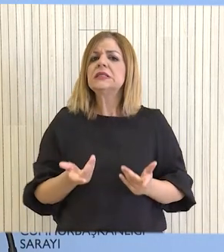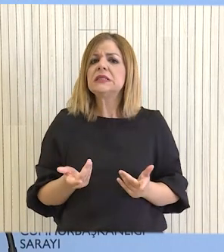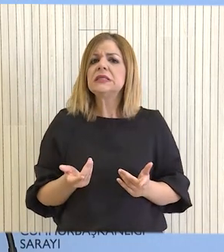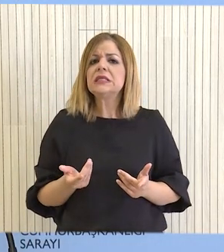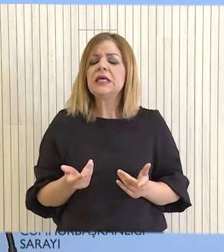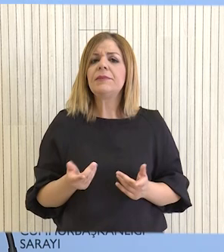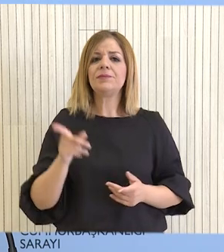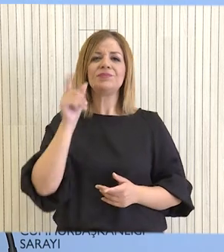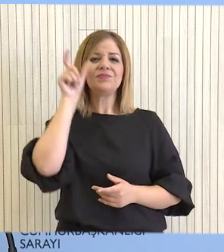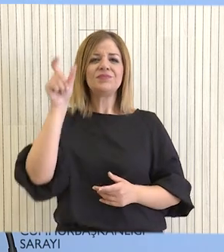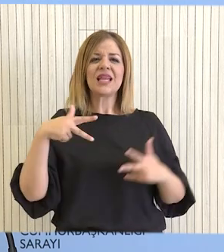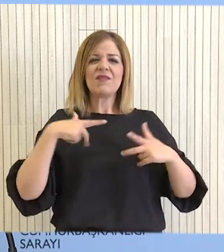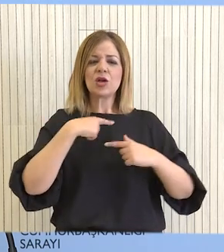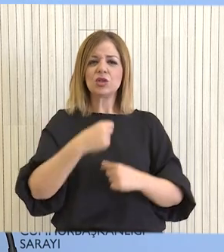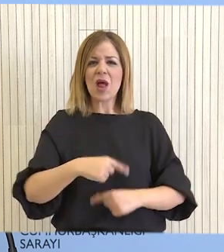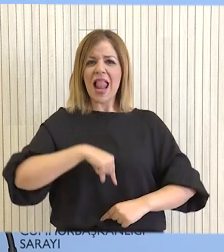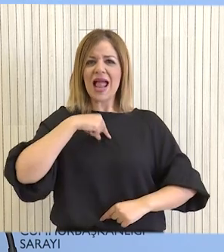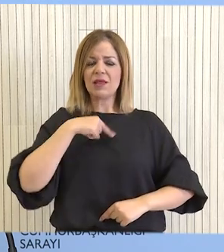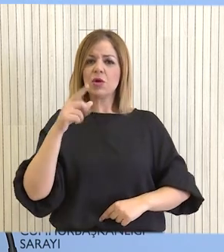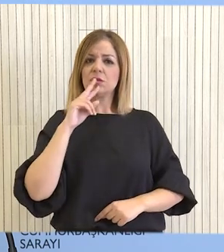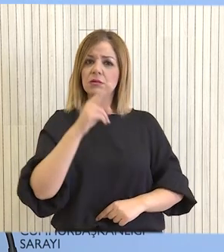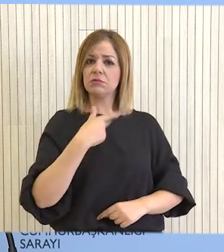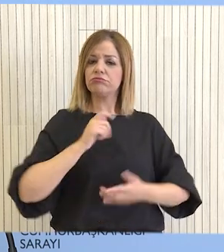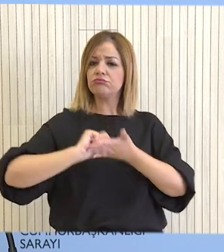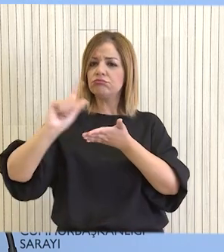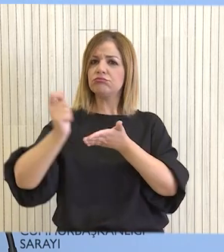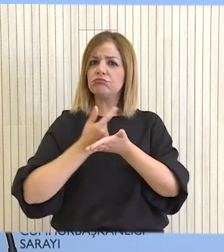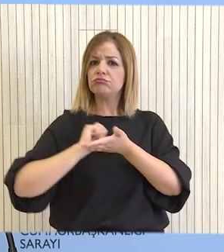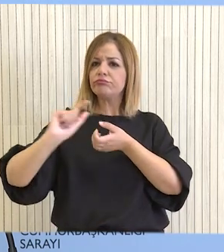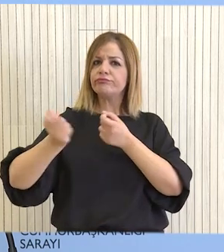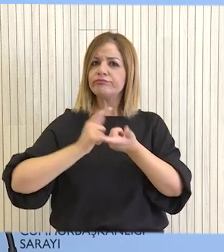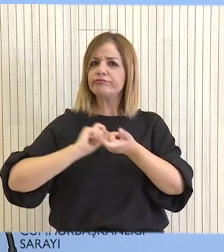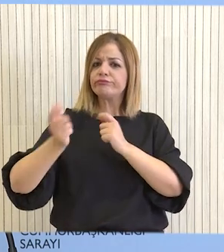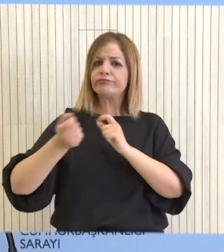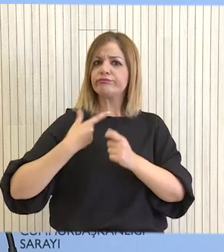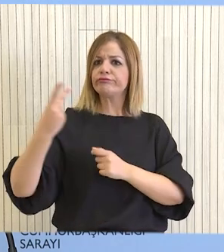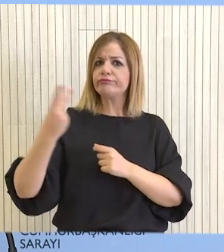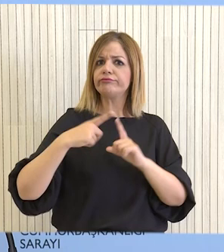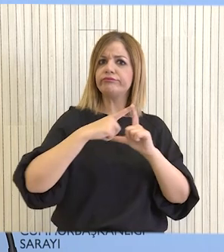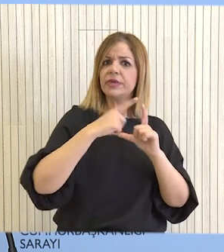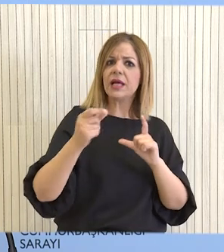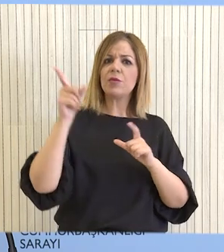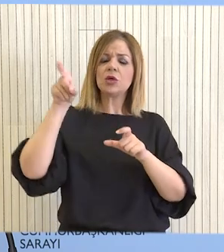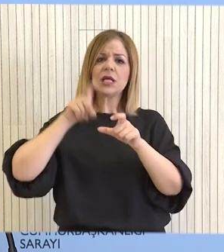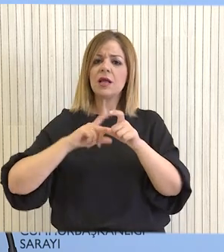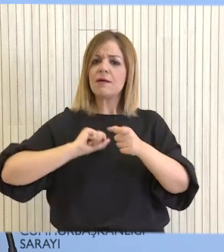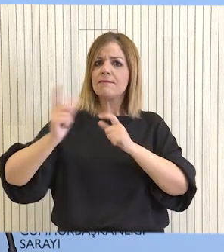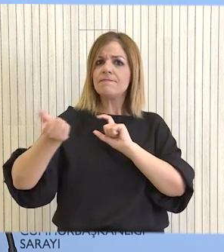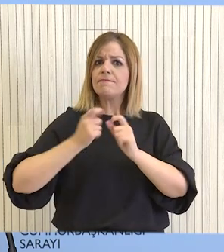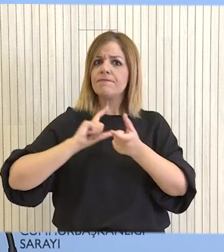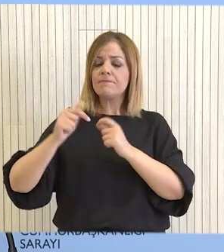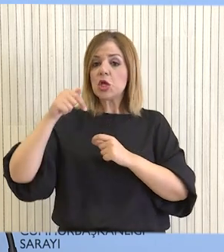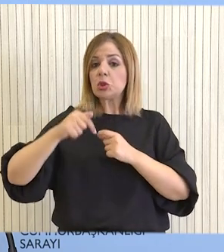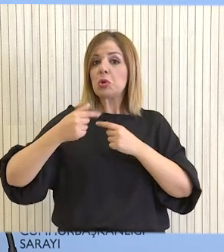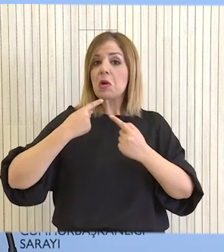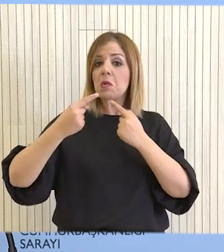Να σας πω ότι έχουν γίνει ανταλλαγές στις επιστολές τις τελευταίες μέρες μεταξύ της Κυπριακής Δημοκρατίας και της Εταιρείας. Βρισκόμαστε μέσω